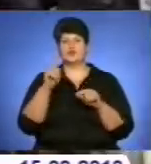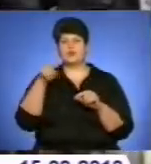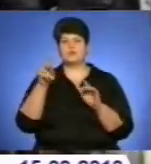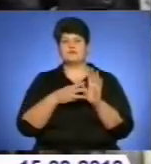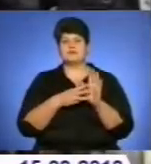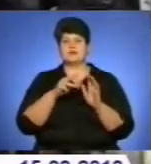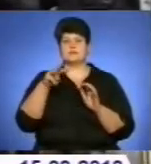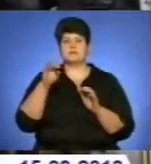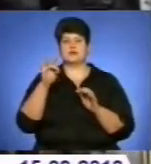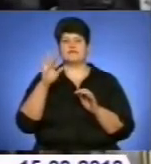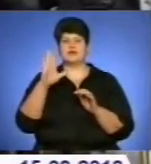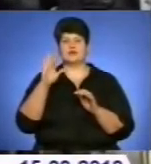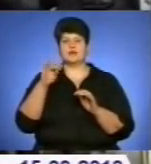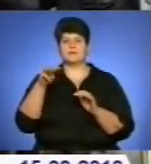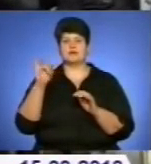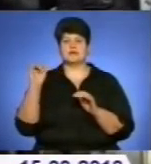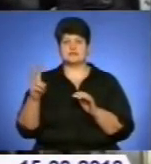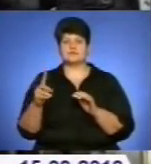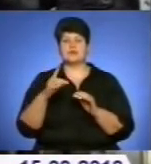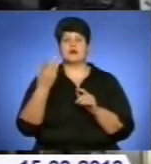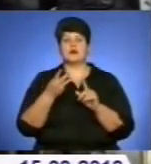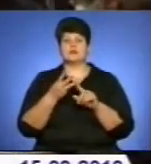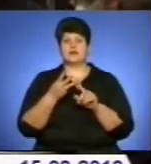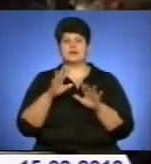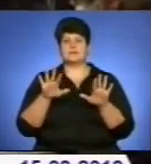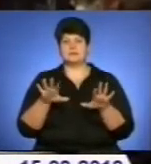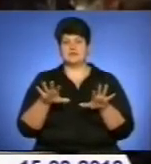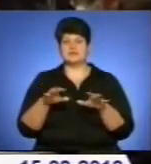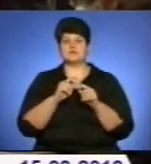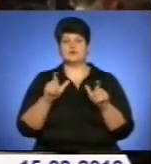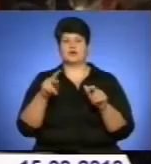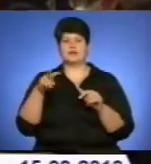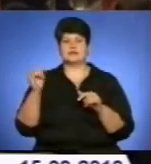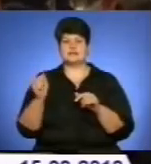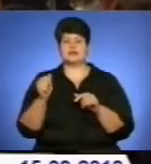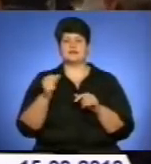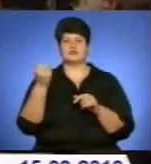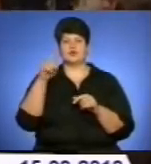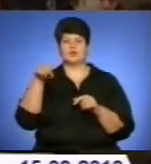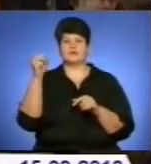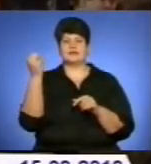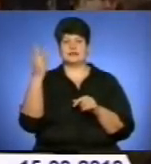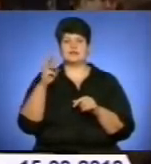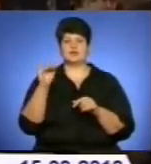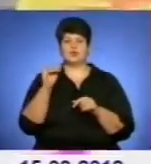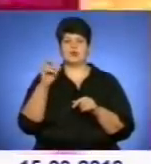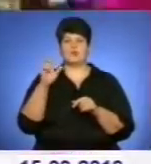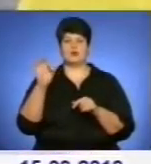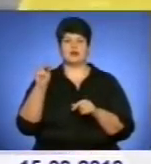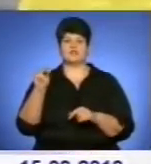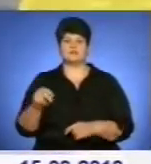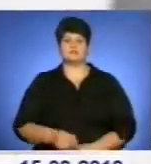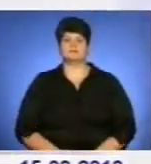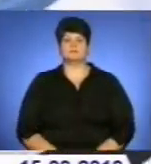олімпіади стали Анастасія Брик, учениця Тернопільської української гімназії імені Івана Франка, яка зайняла перше місце. Друге місце посіла